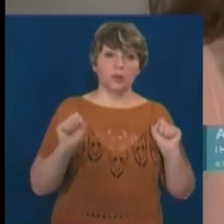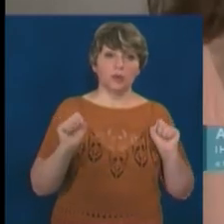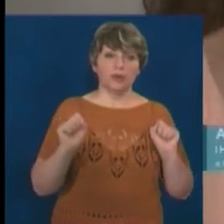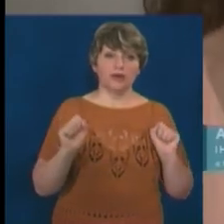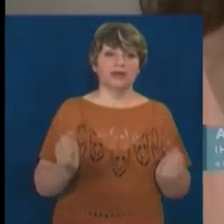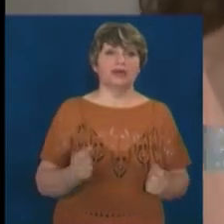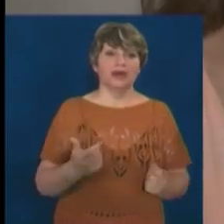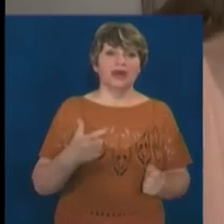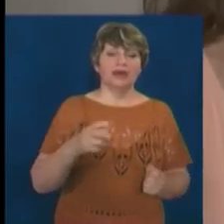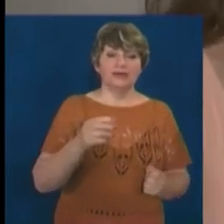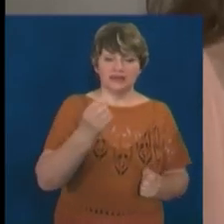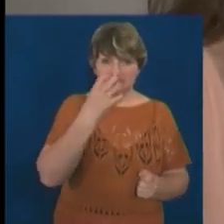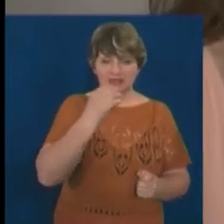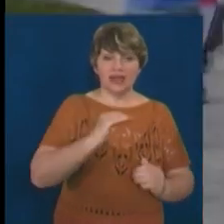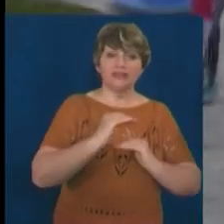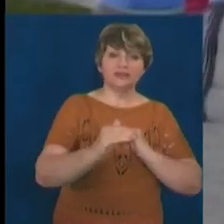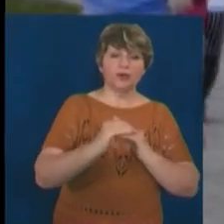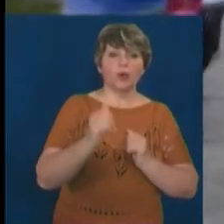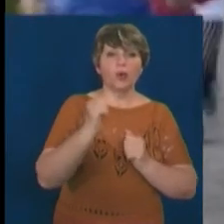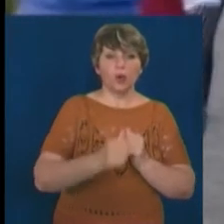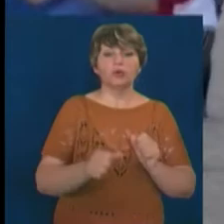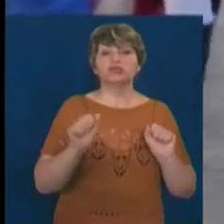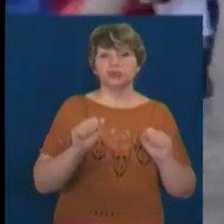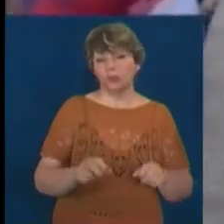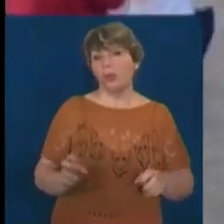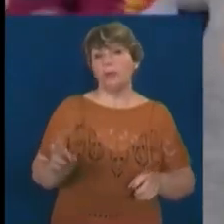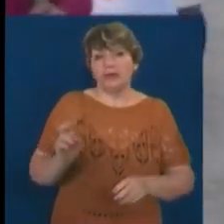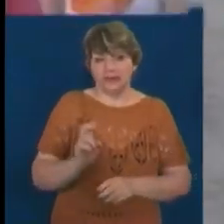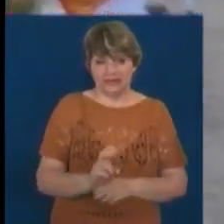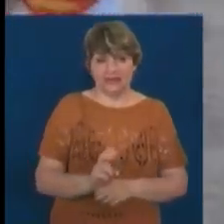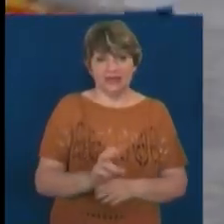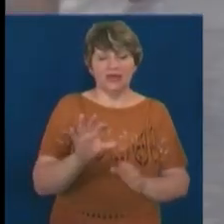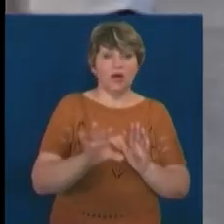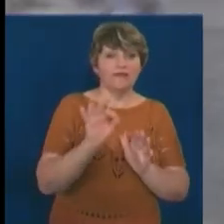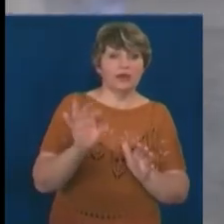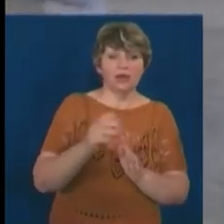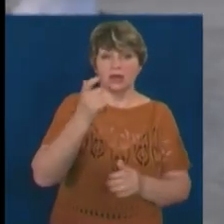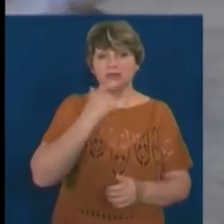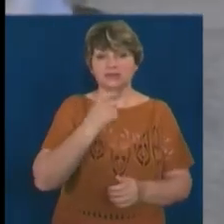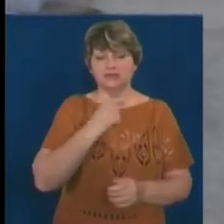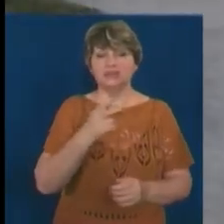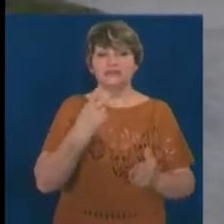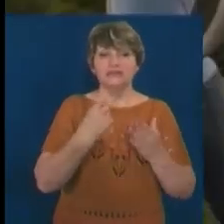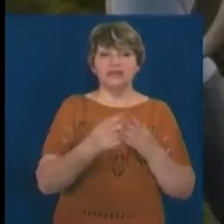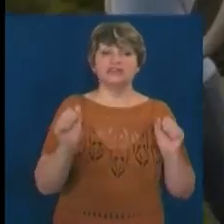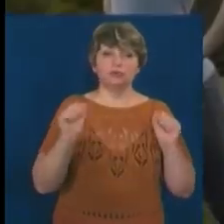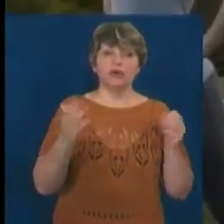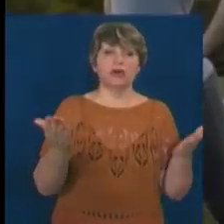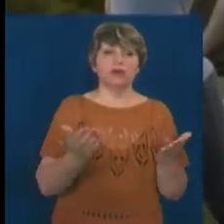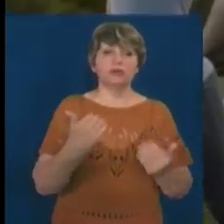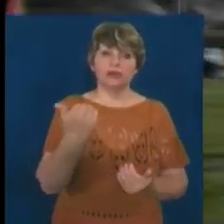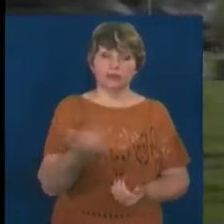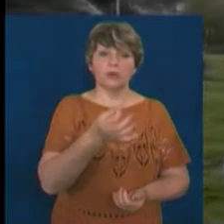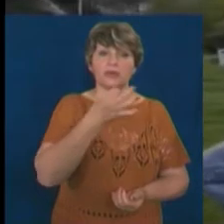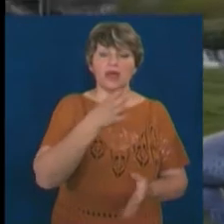тобто, де в долині Троянд або в інших місцях кожен може прийти і вибрати собі той вид спорту, який їм до вподоби, і